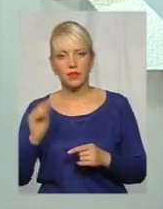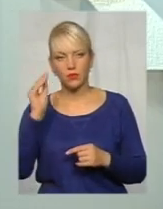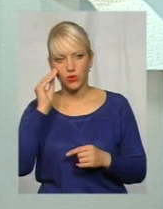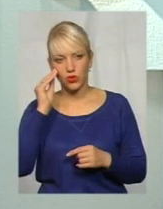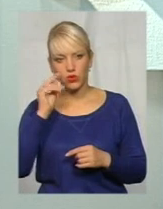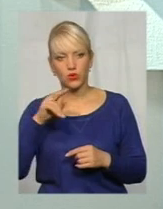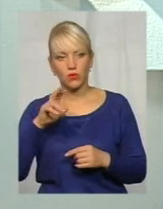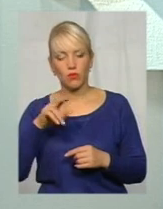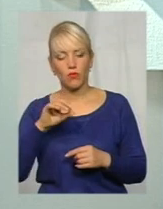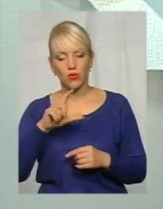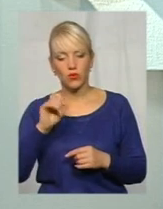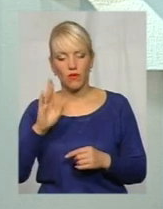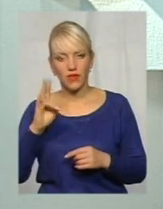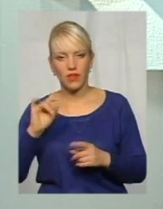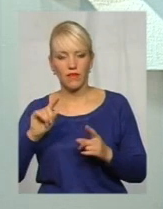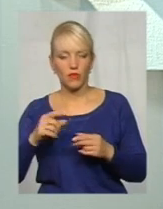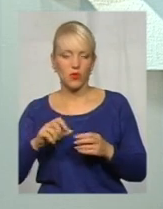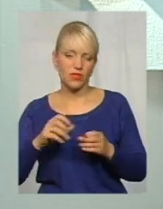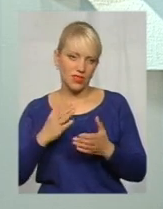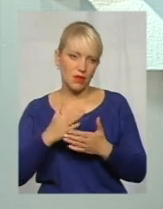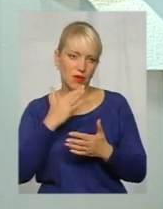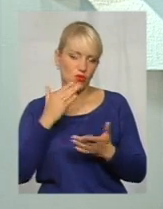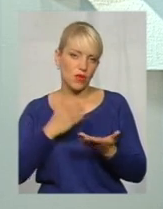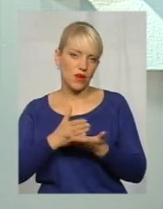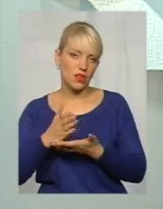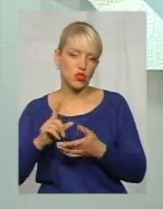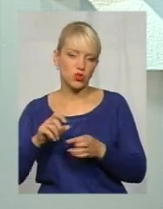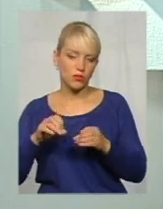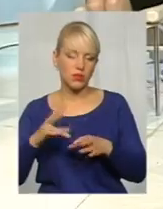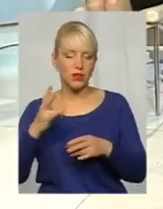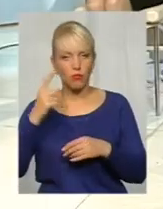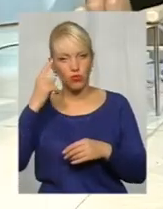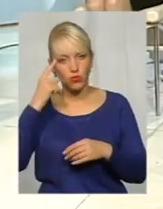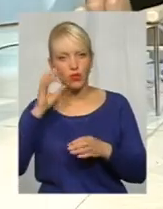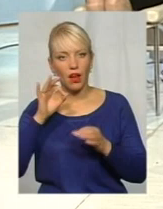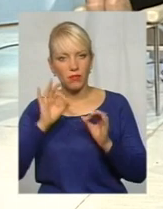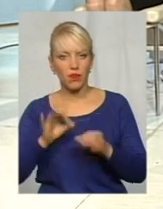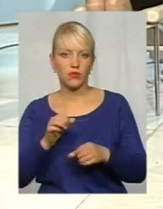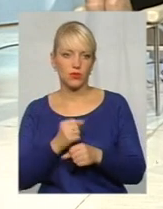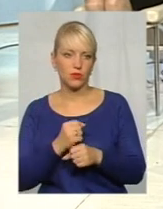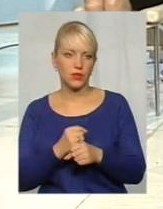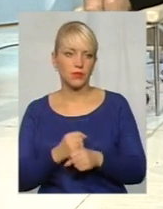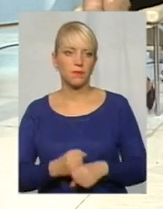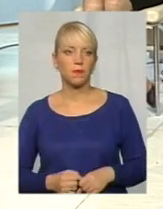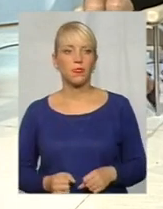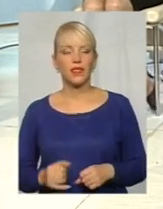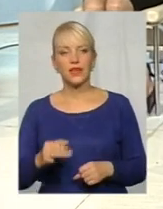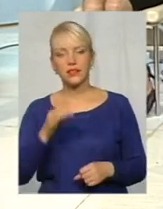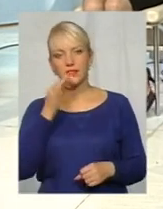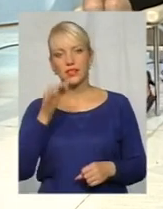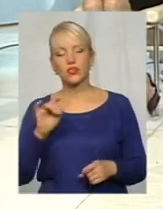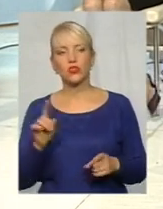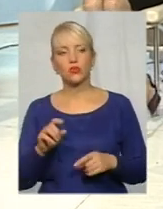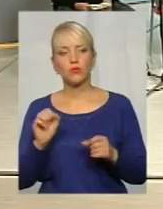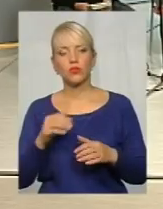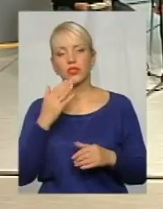вимоги підтримують. В принципі, варіантів є вирішити, але їх треба продумувати наперед. Власне, я зазначу, що можна